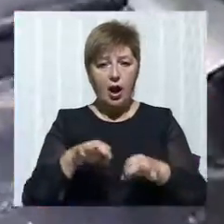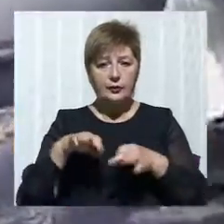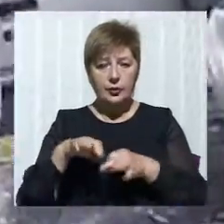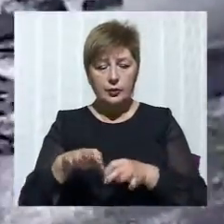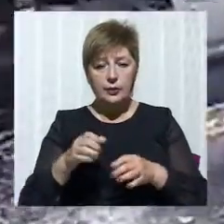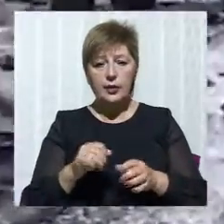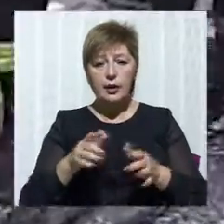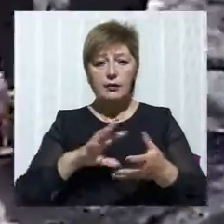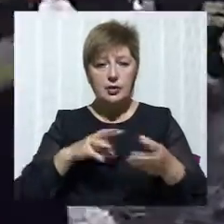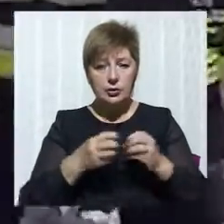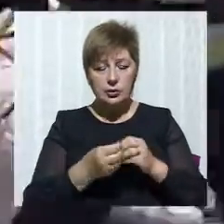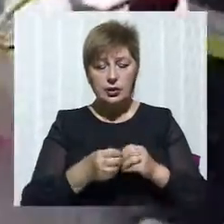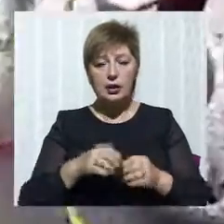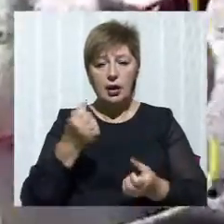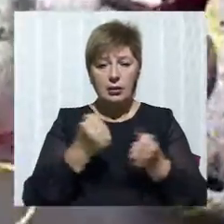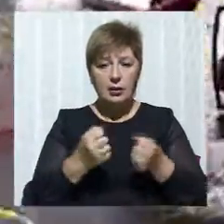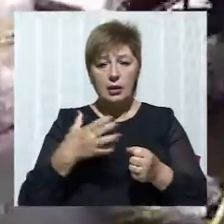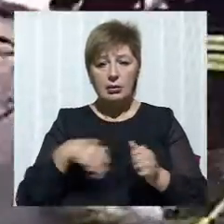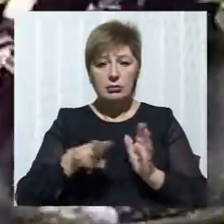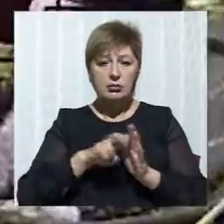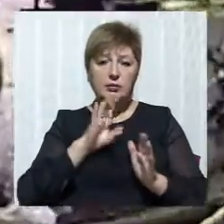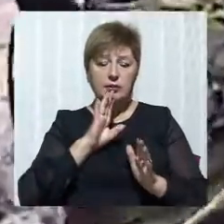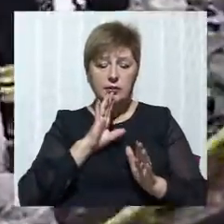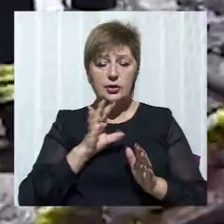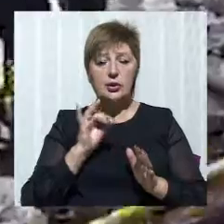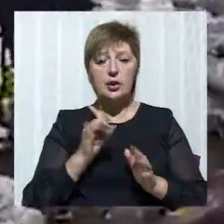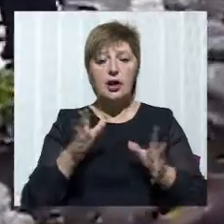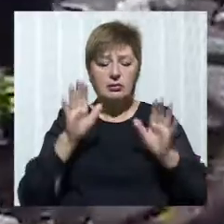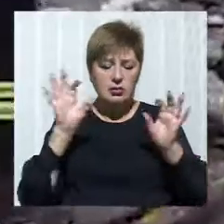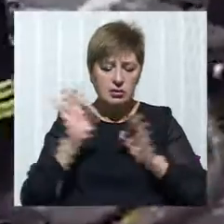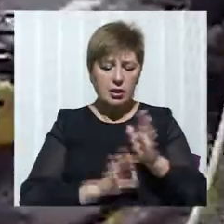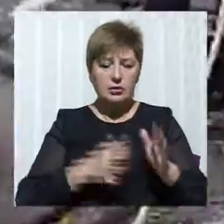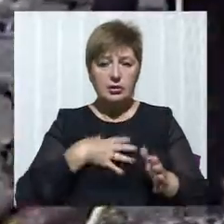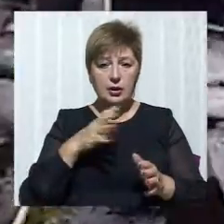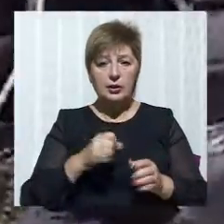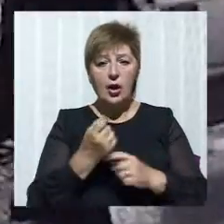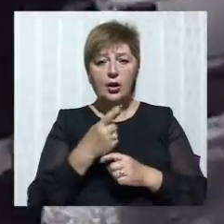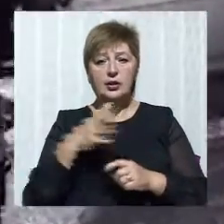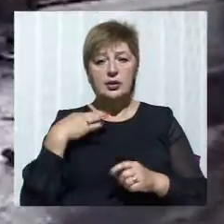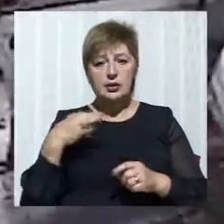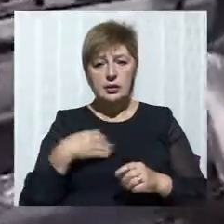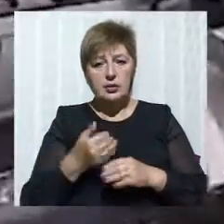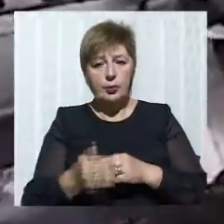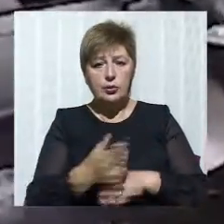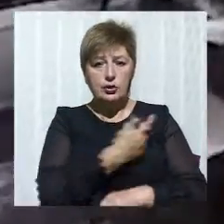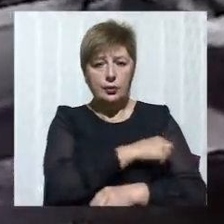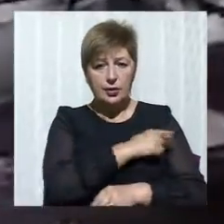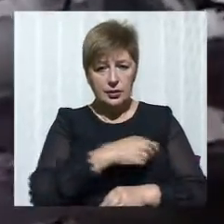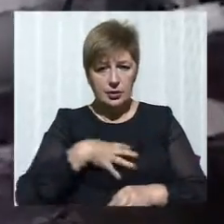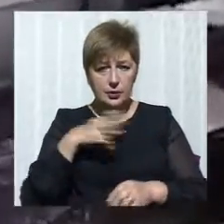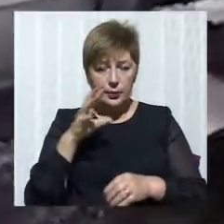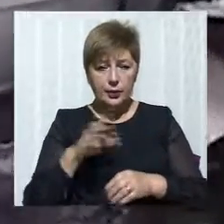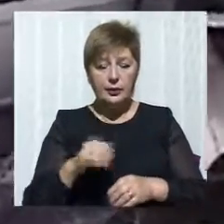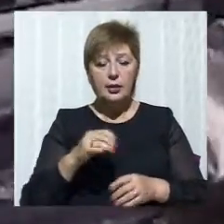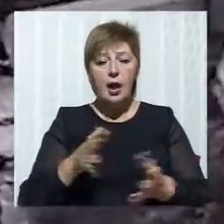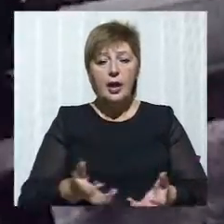Пежо загинули на місці. Їх 11-річний син згодом у лікарні. Також відправили до лікарні водія машини Кія. Рятувальники